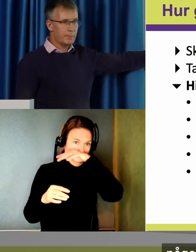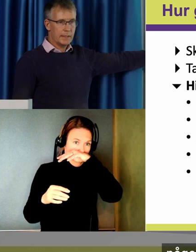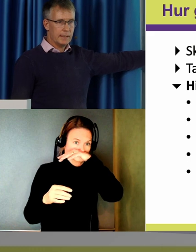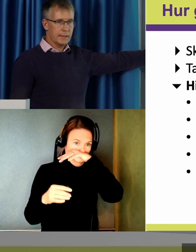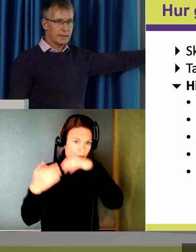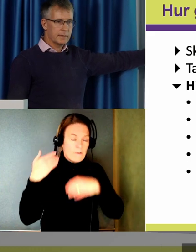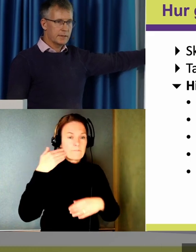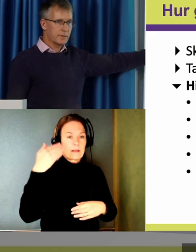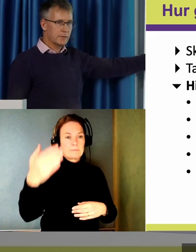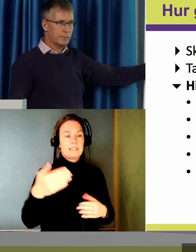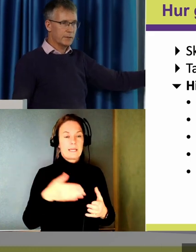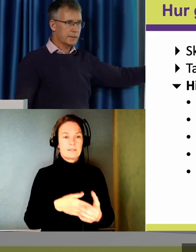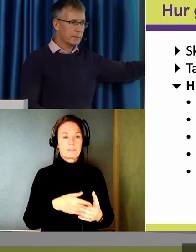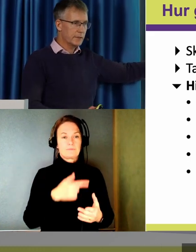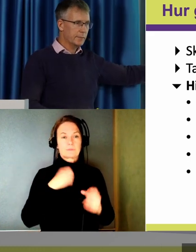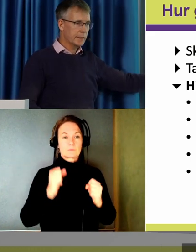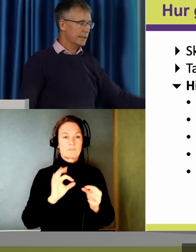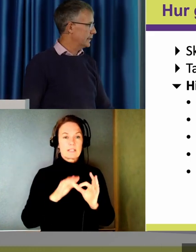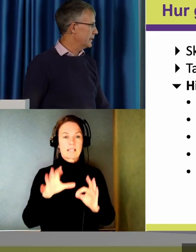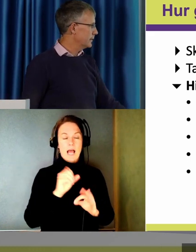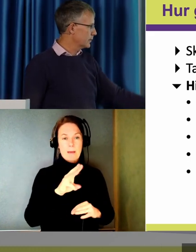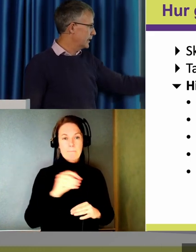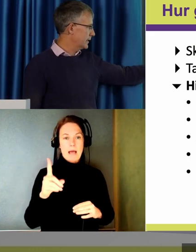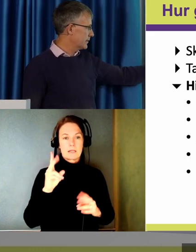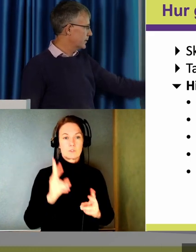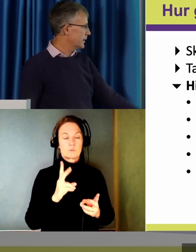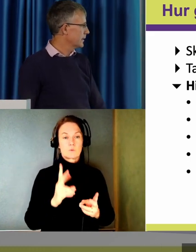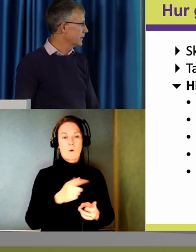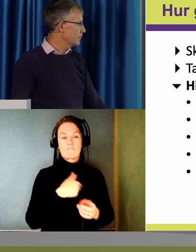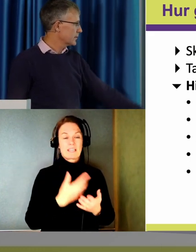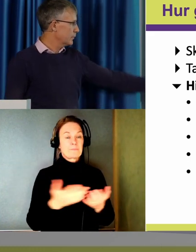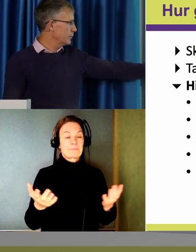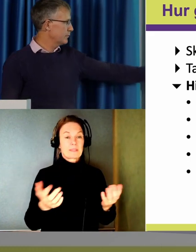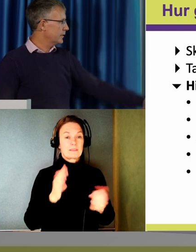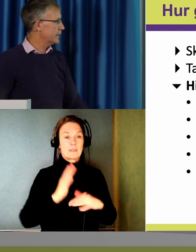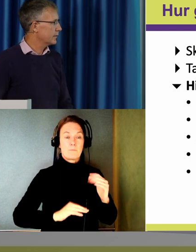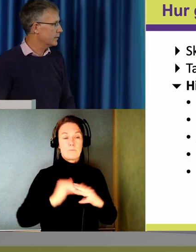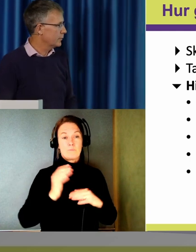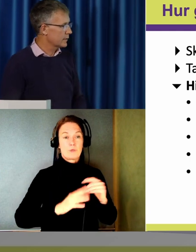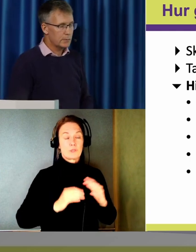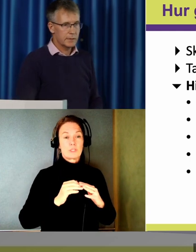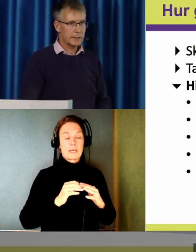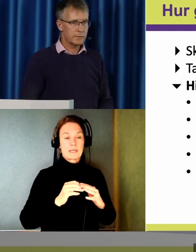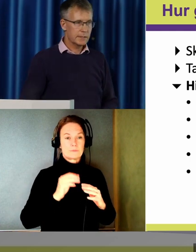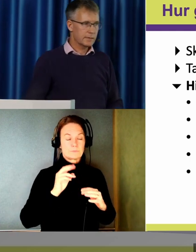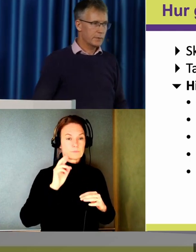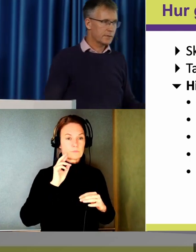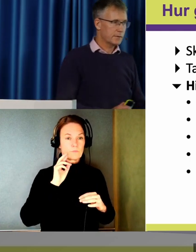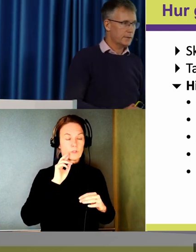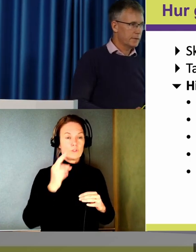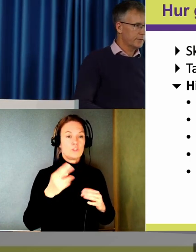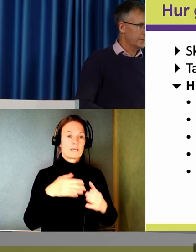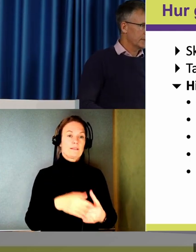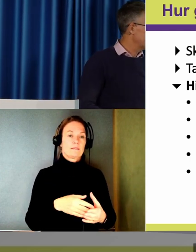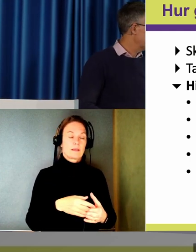fixa alla mallar så vi inte systematiskt bygger mer otillgängliga saker. Måste jobba med våra verktyg och metoder så att de ger bra